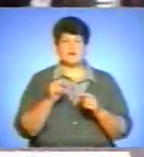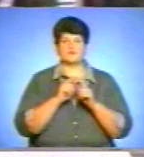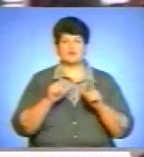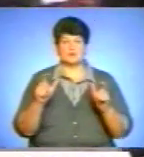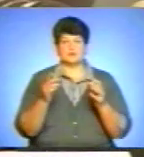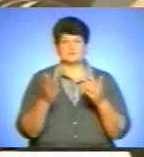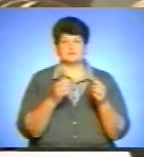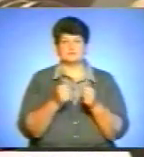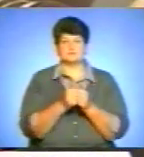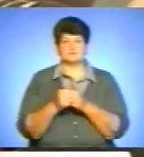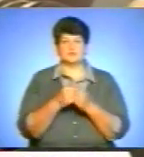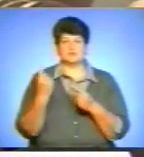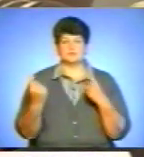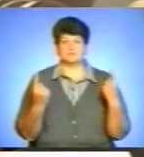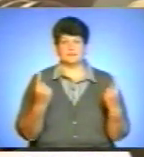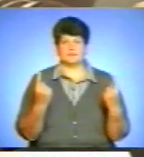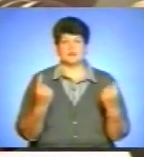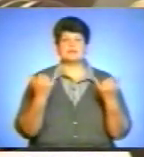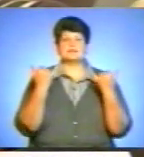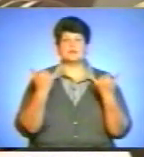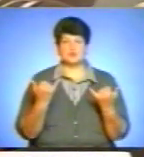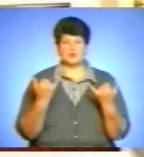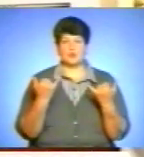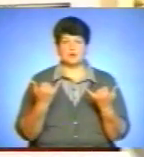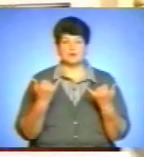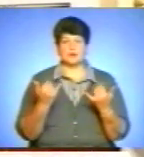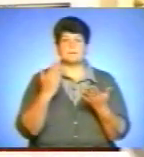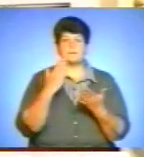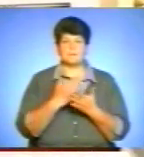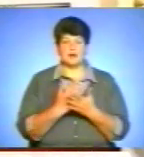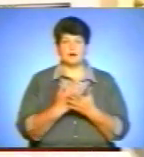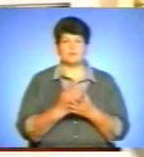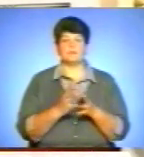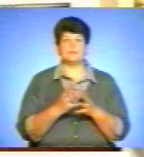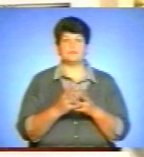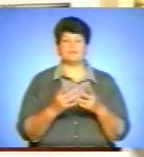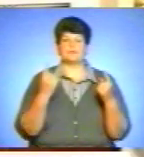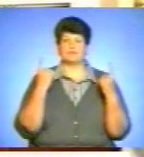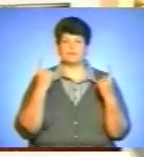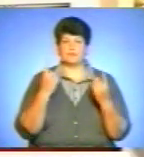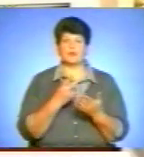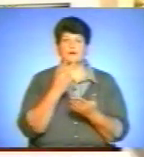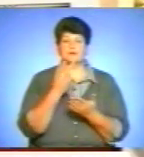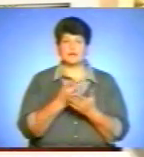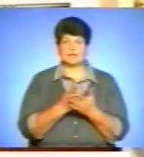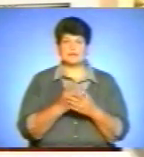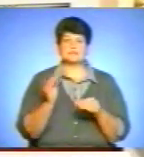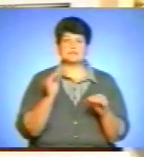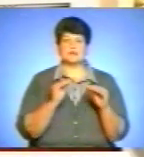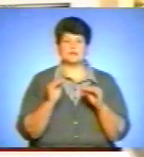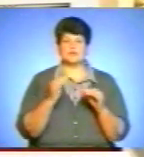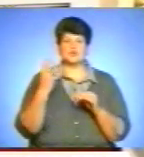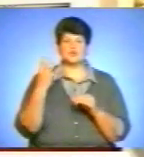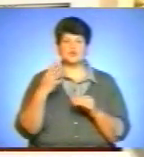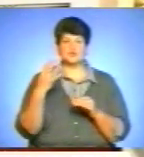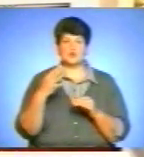один з одним. Станом на сьогодні маємо інтенсивний показник, який складає 40